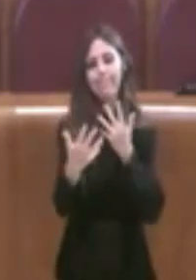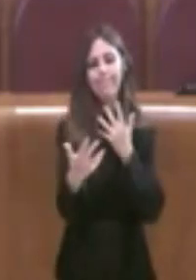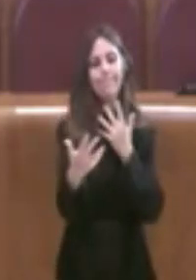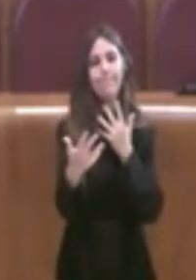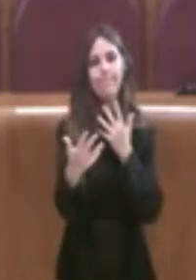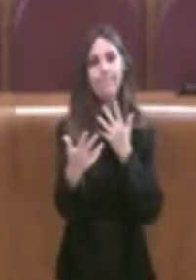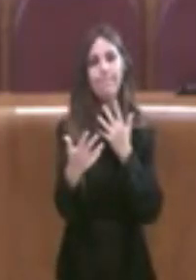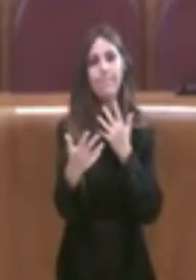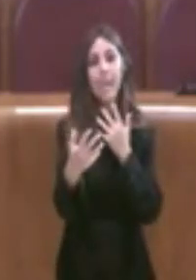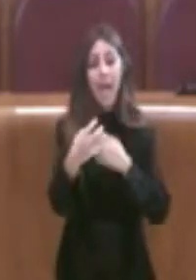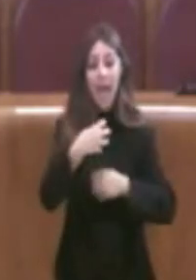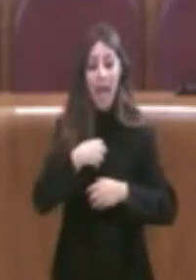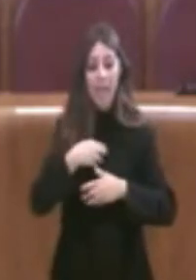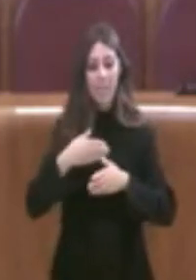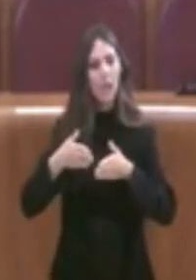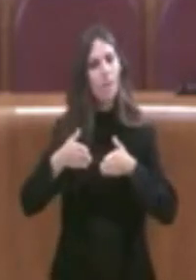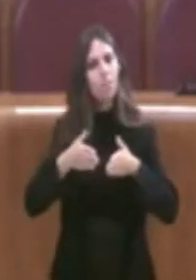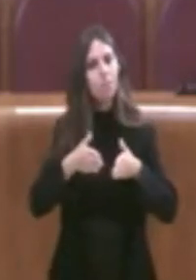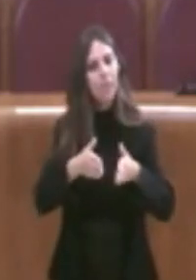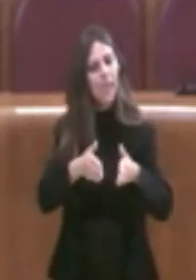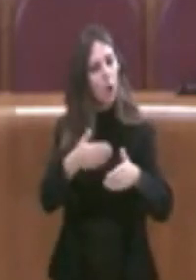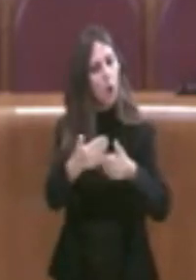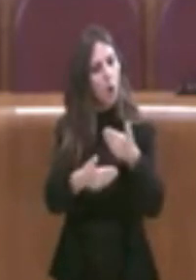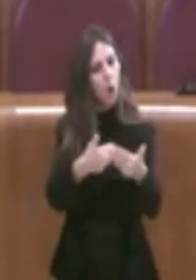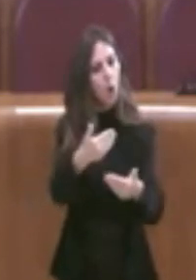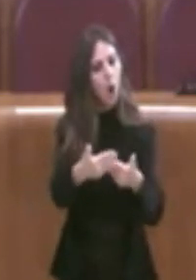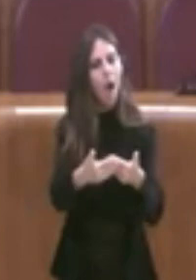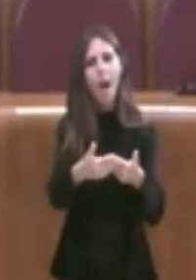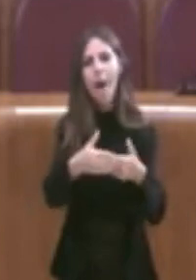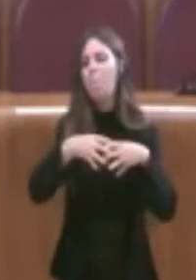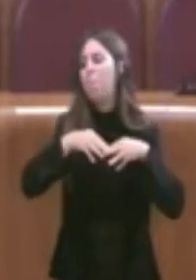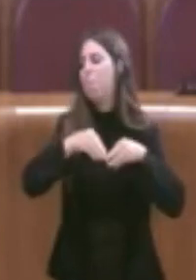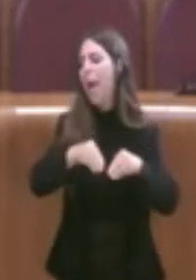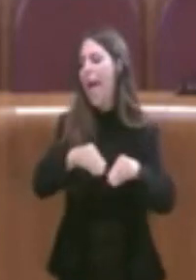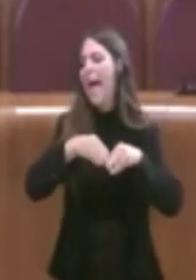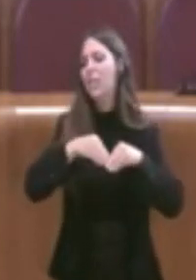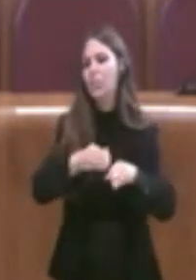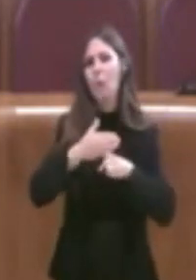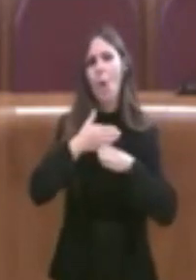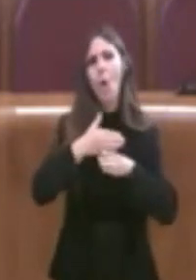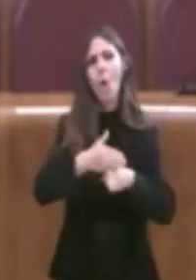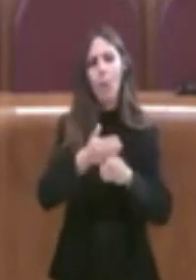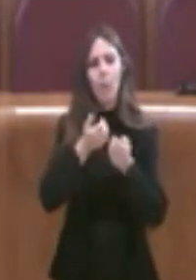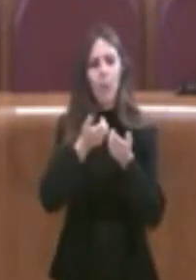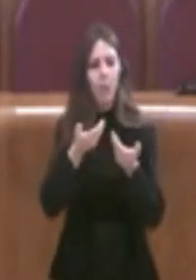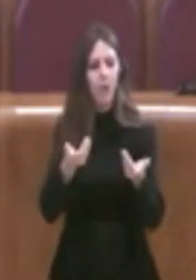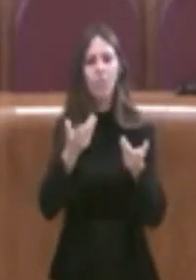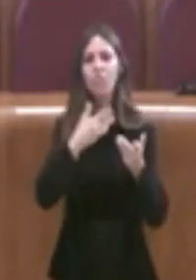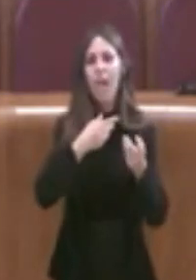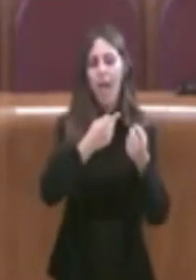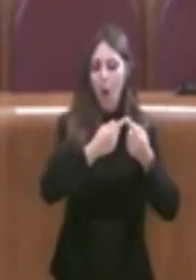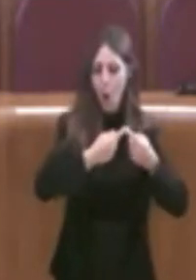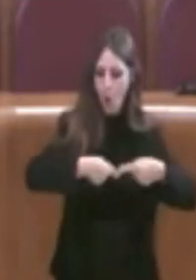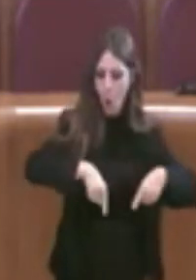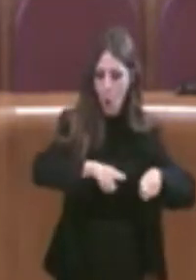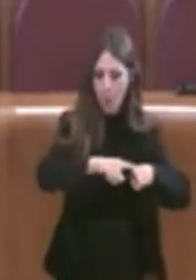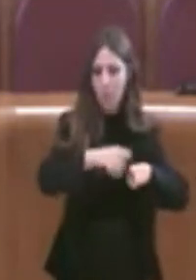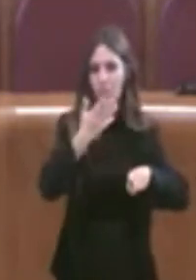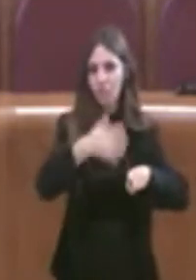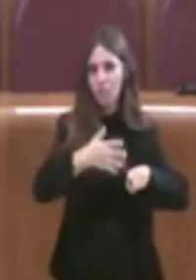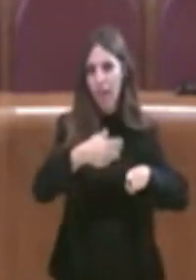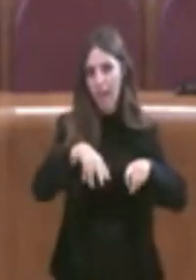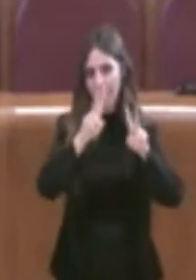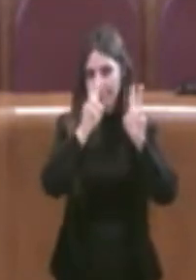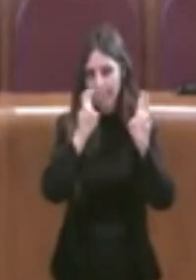percorso che l'assessore ha portato avanti è stato di piena partecipazione e condivisione, sia attraverso le commissioni che si sono svolte sul